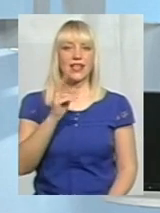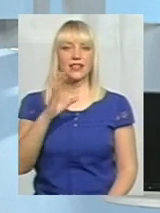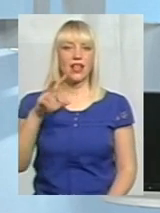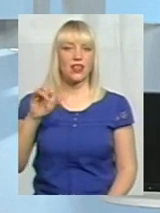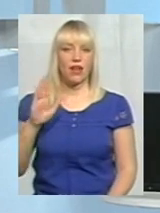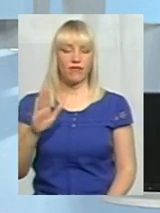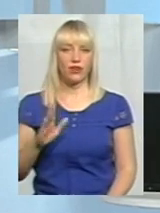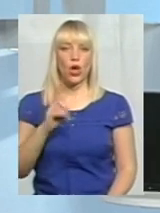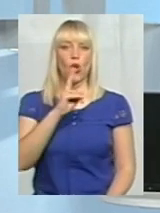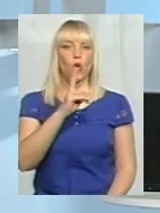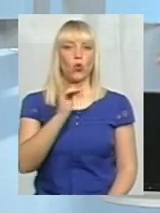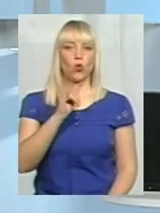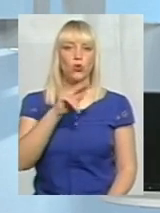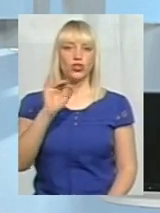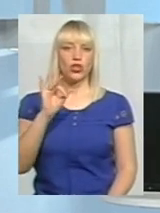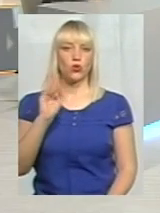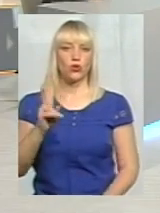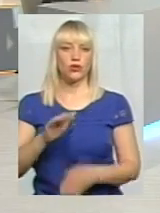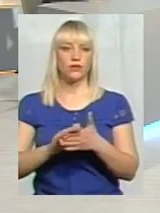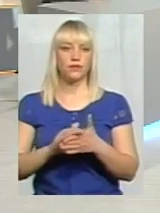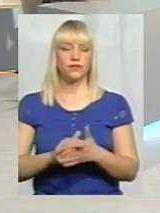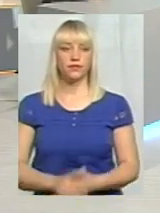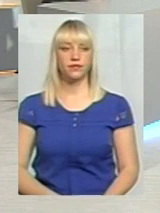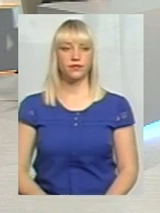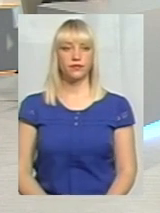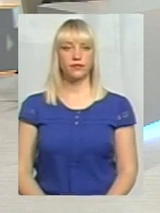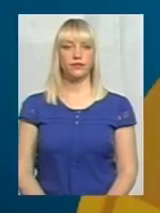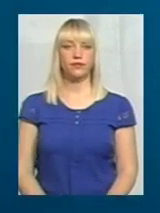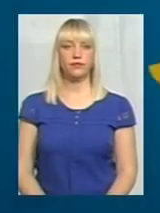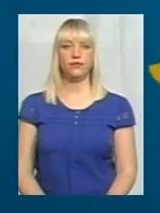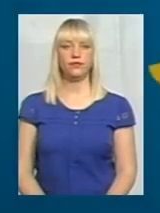Давайте послухаємо його і достави відповідне його питання.